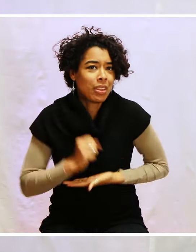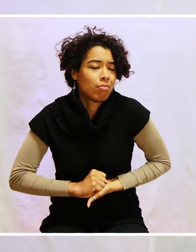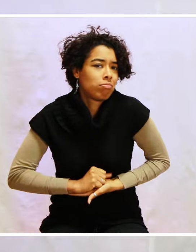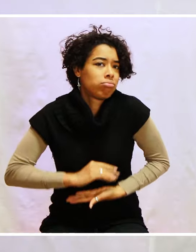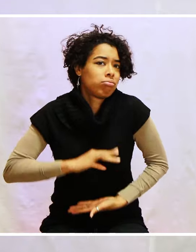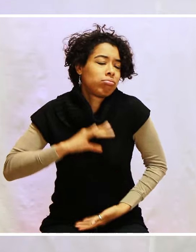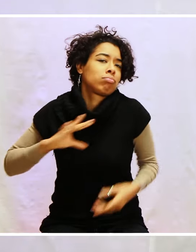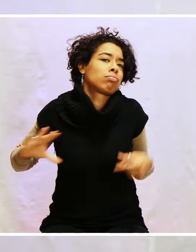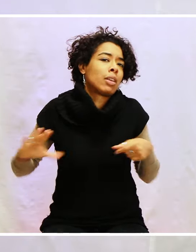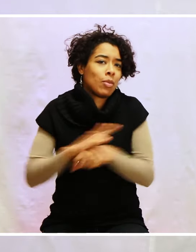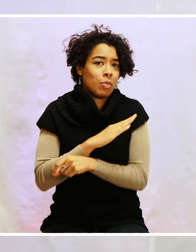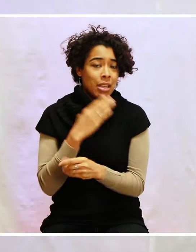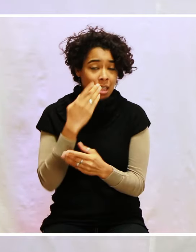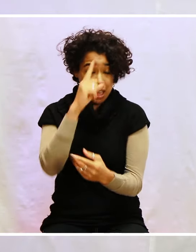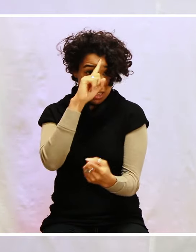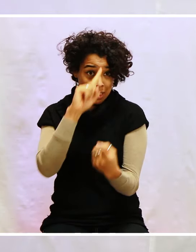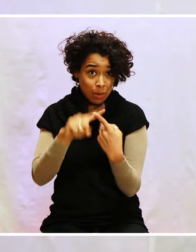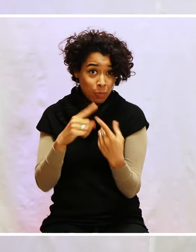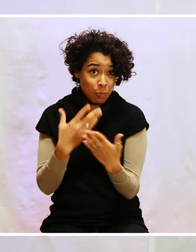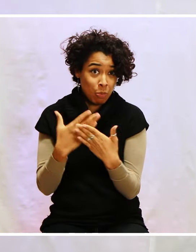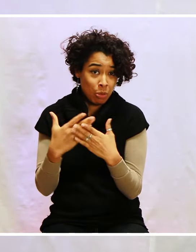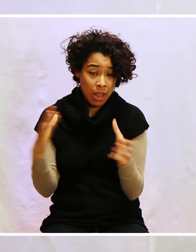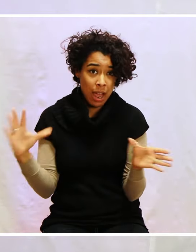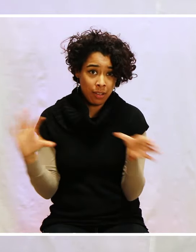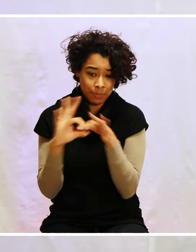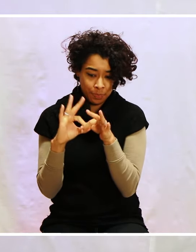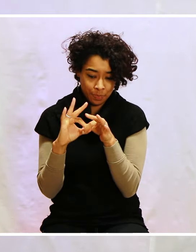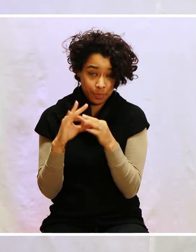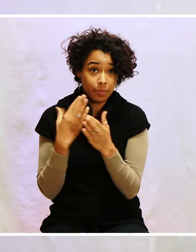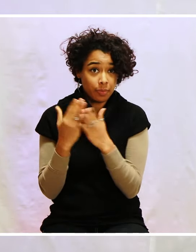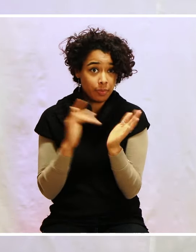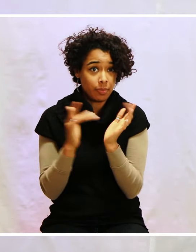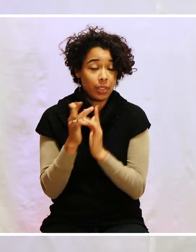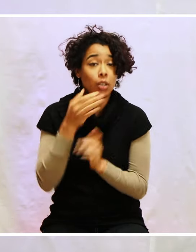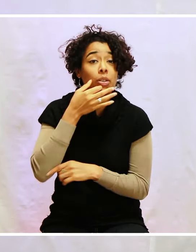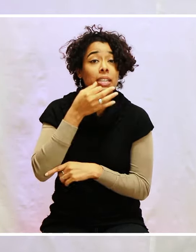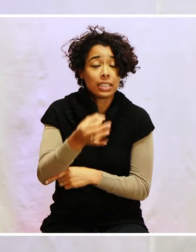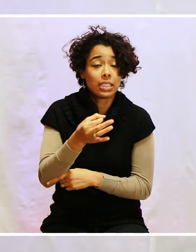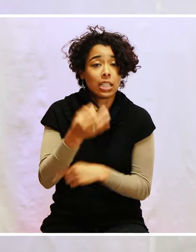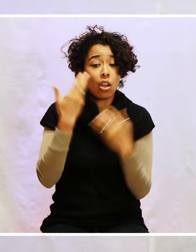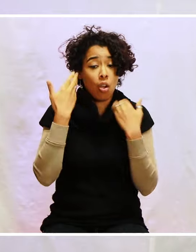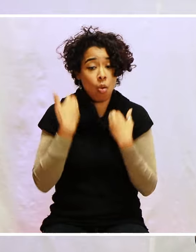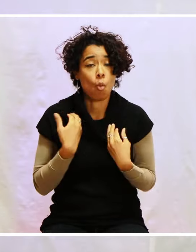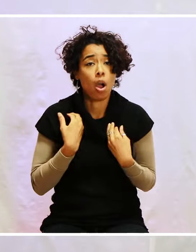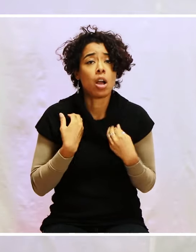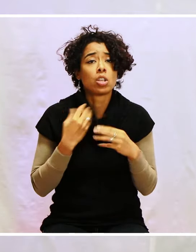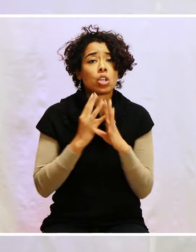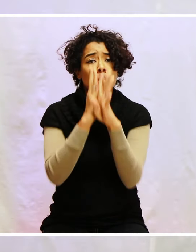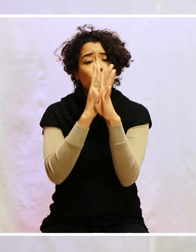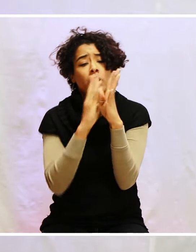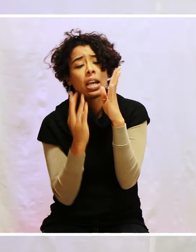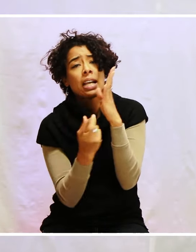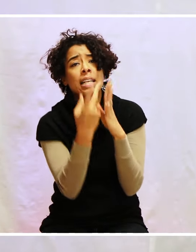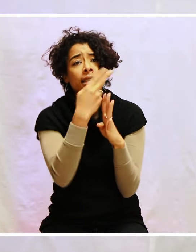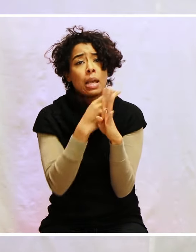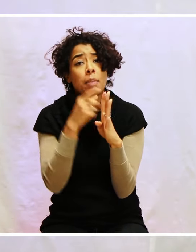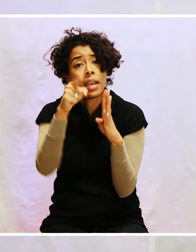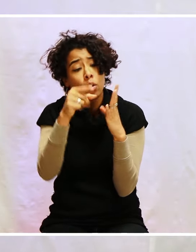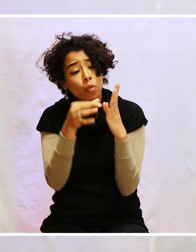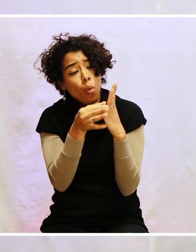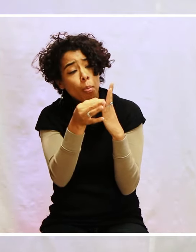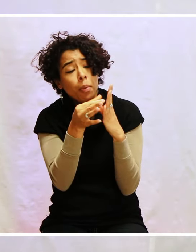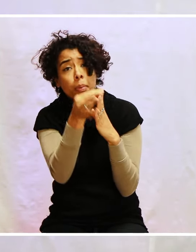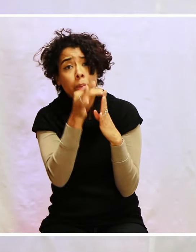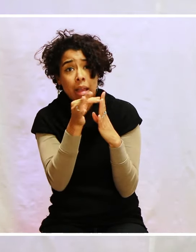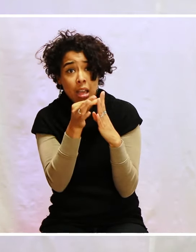de l'attachement, en fait. C'est pour ça que même Jésus va prendre cet exemple en disant « Je suis le cèpe, et vous êtes les sarments, et vous êtes en moi, en fait. » n'est qu'un, on